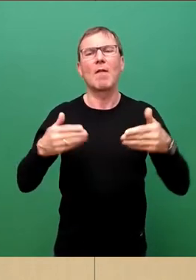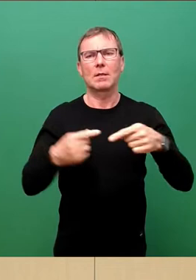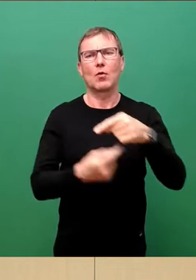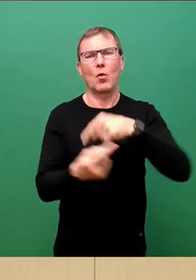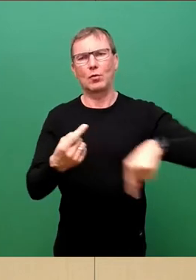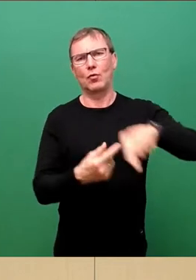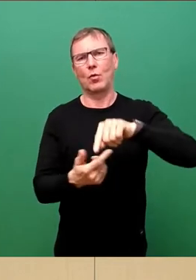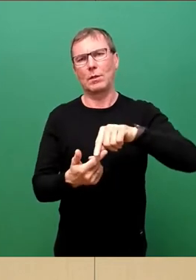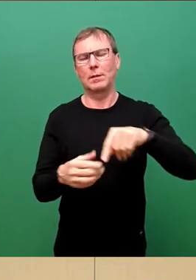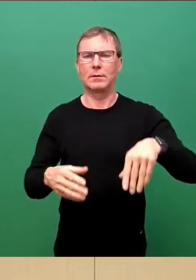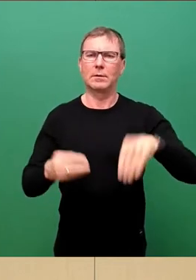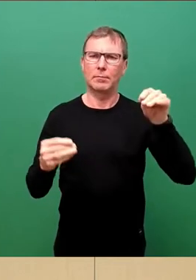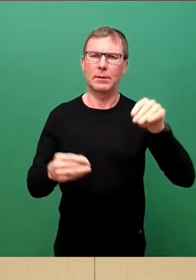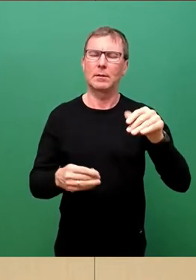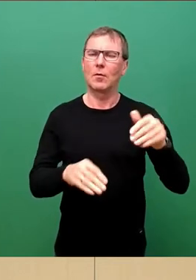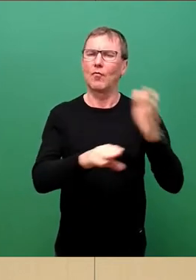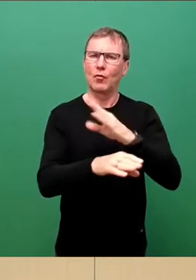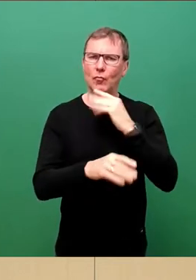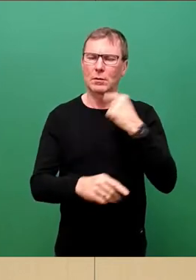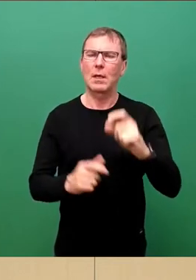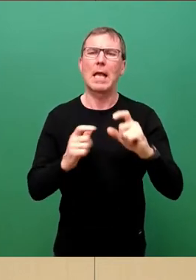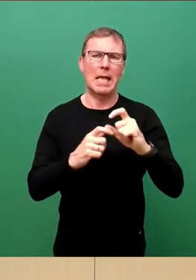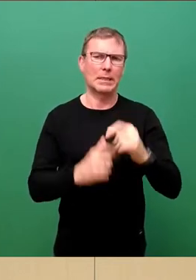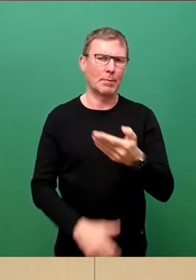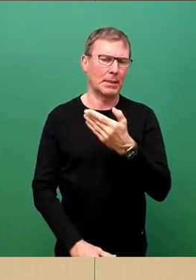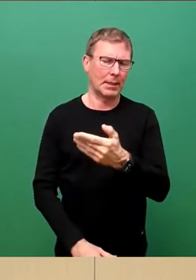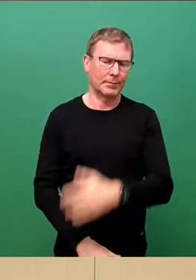Es beginnt, wie es eingangs gesagt hat, die SPD. Herr Dreefs.